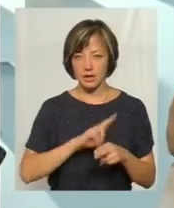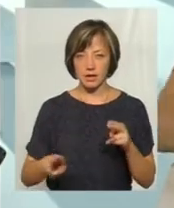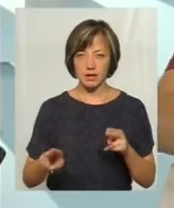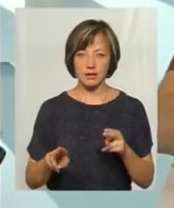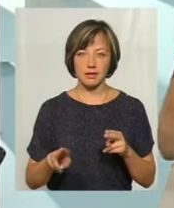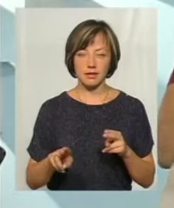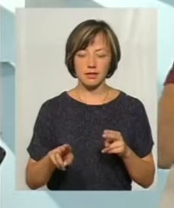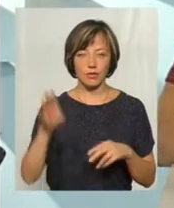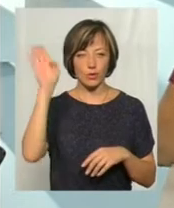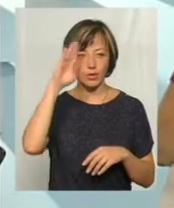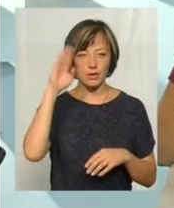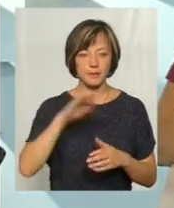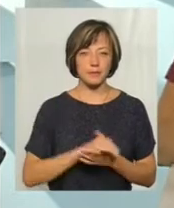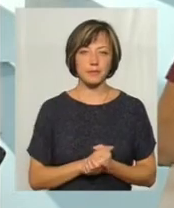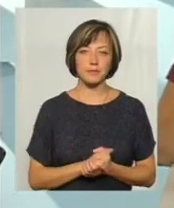мережі?